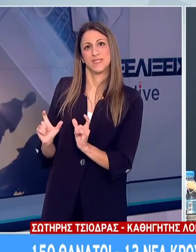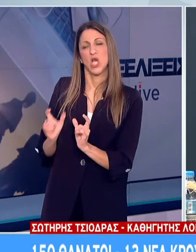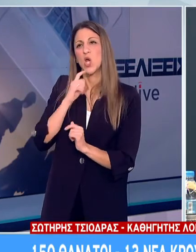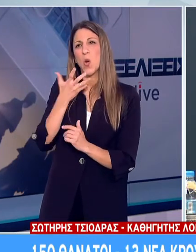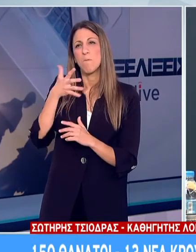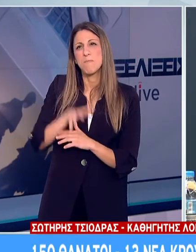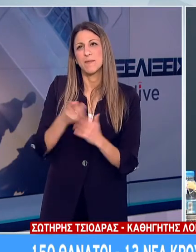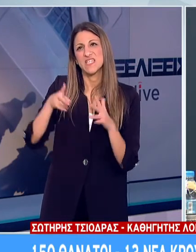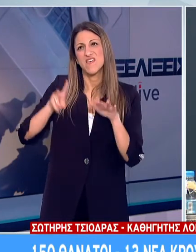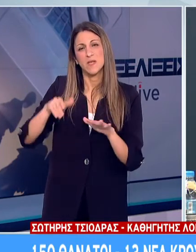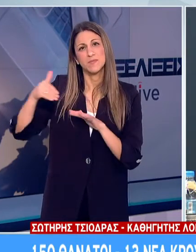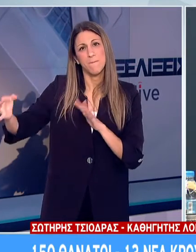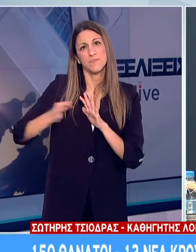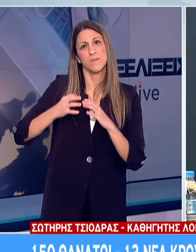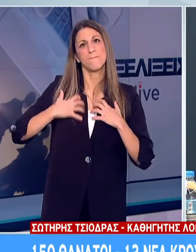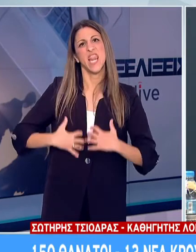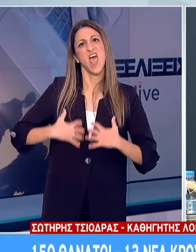την αναπνευστική ανεπάρκεια.